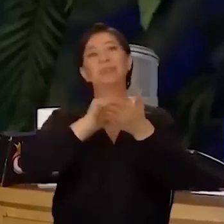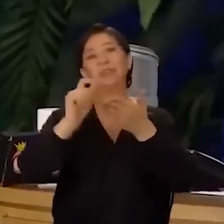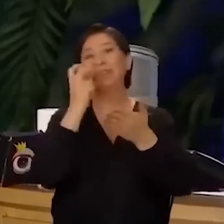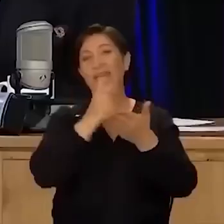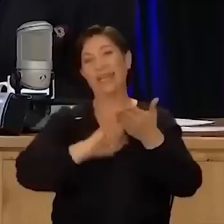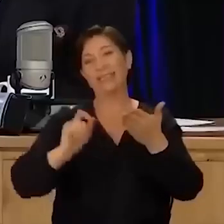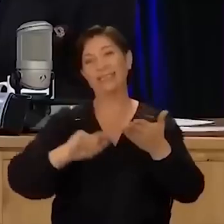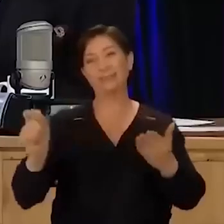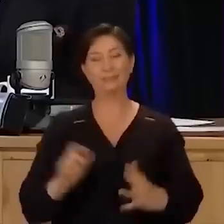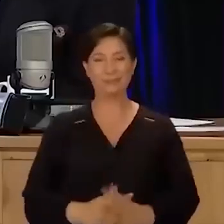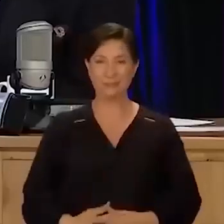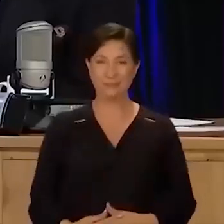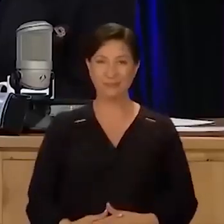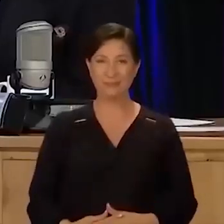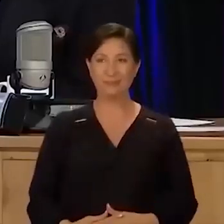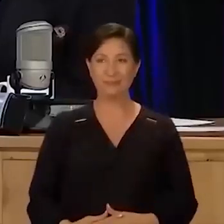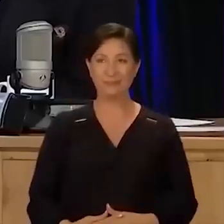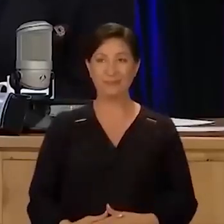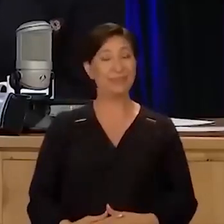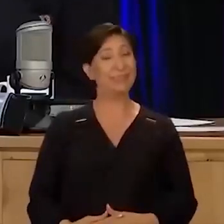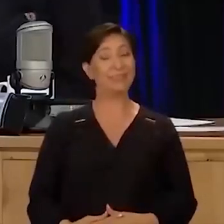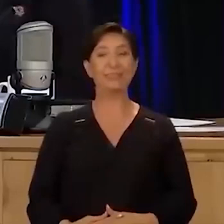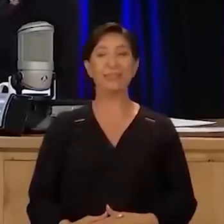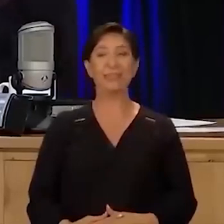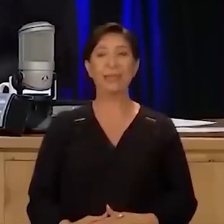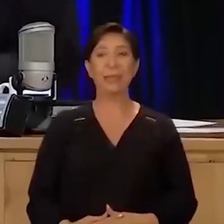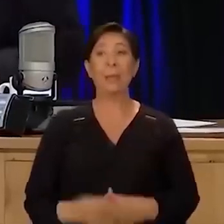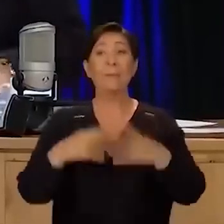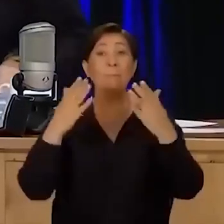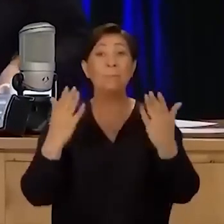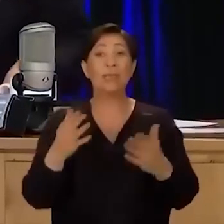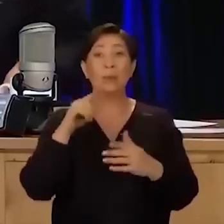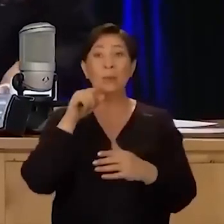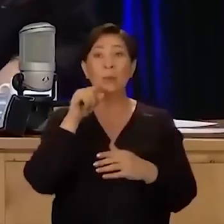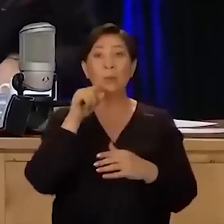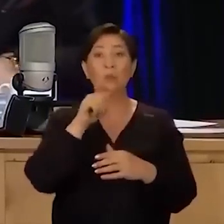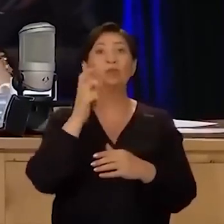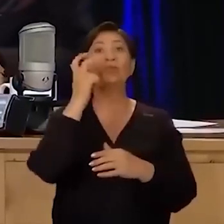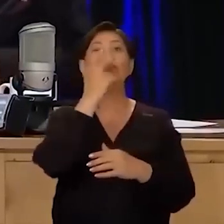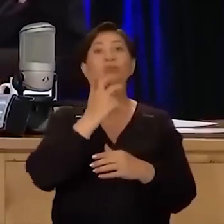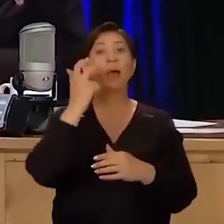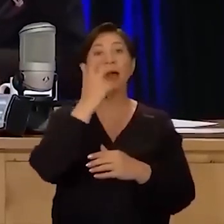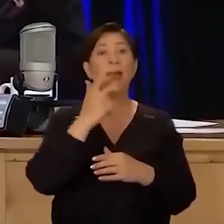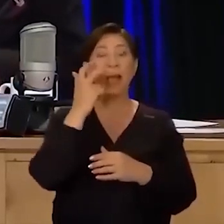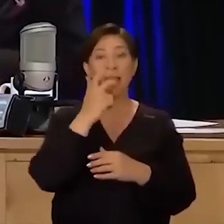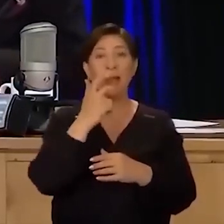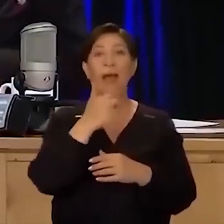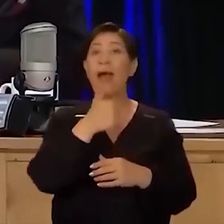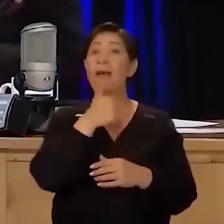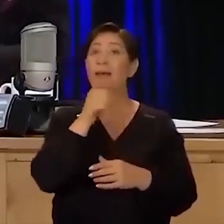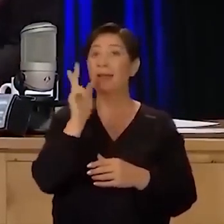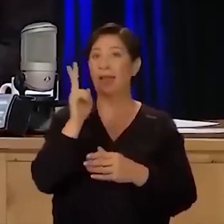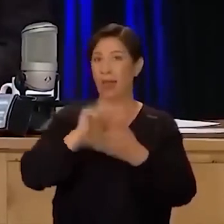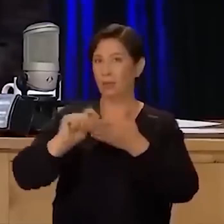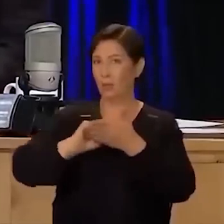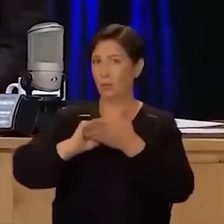yaptım işte. Çok tatlısı. Öyle oldu. Evet. Peki bu galiba biraz bu şarkılar erkeklere